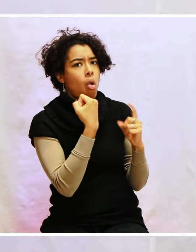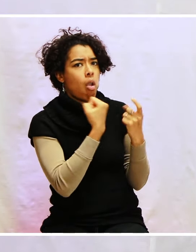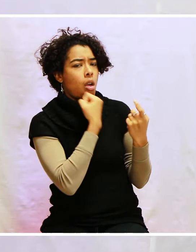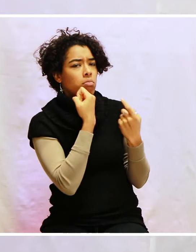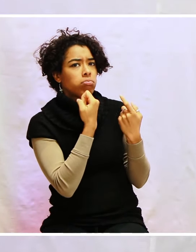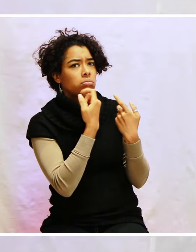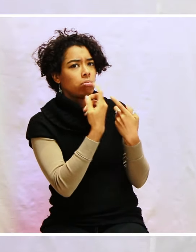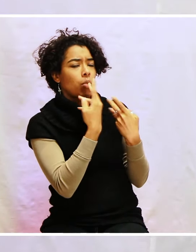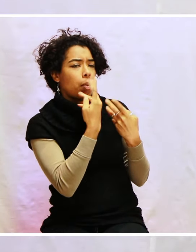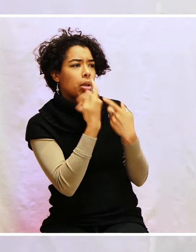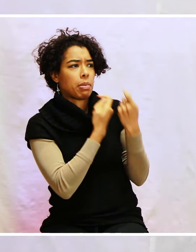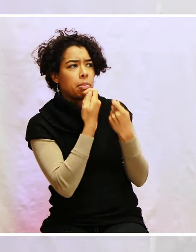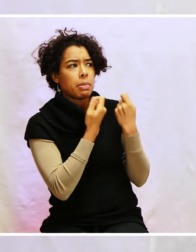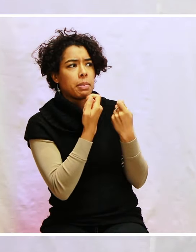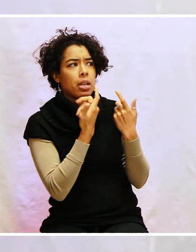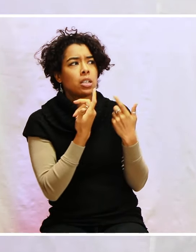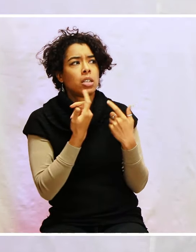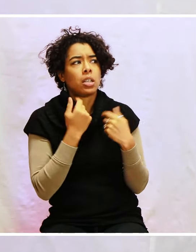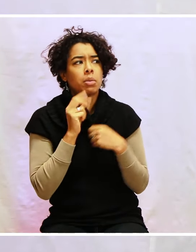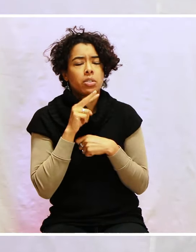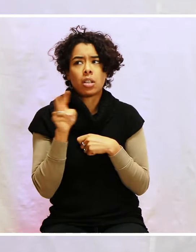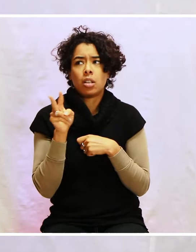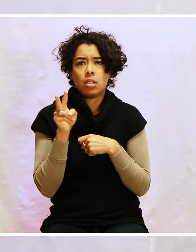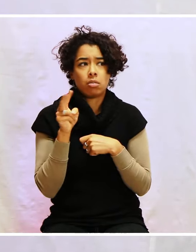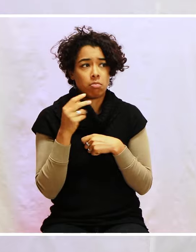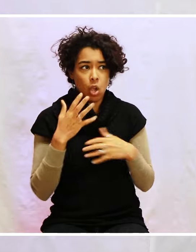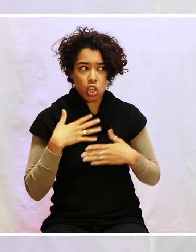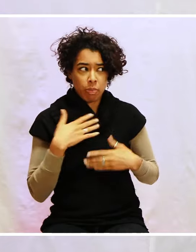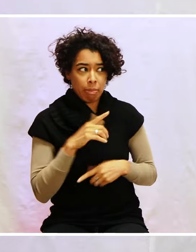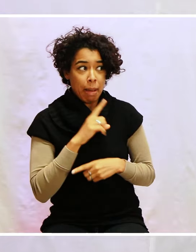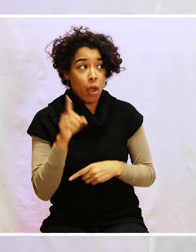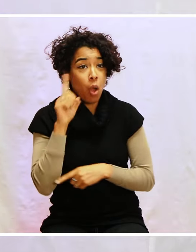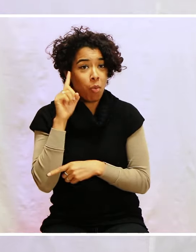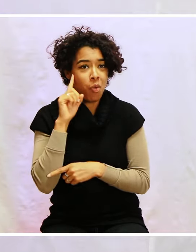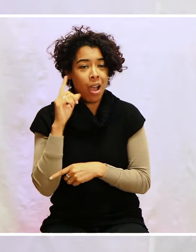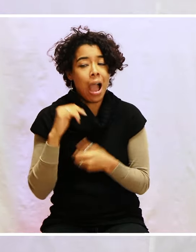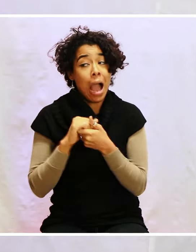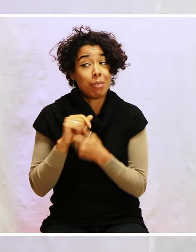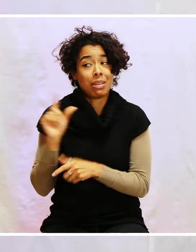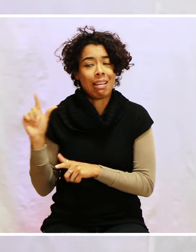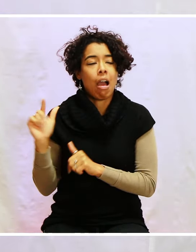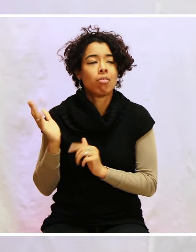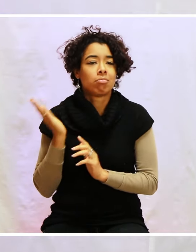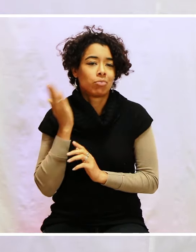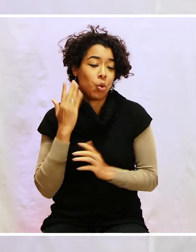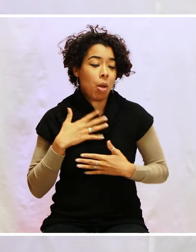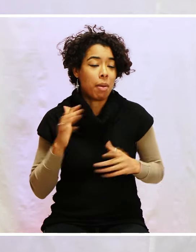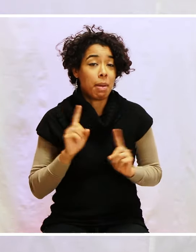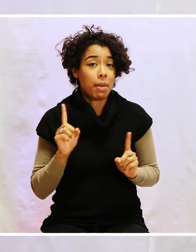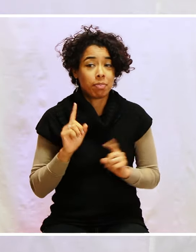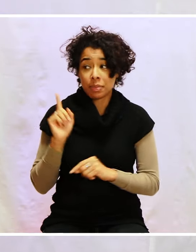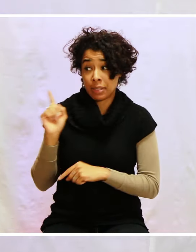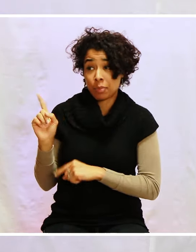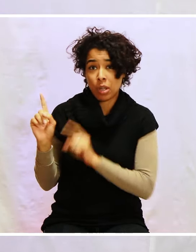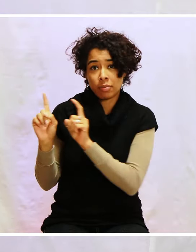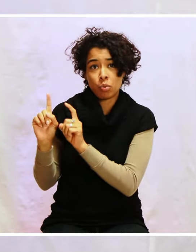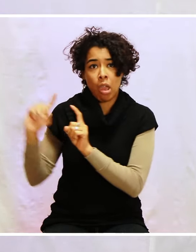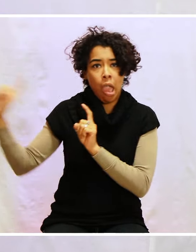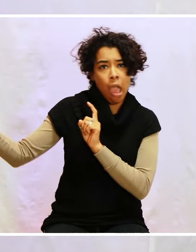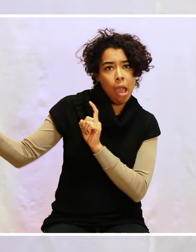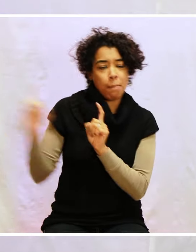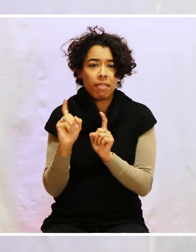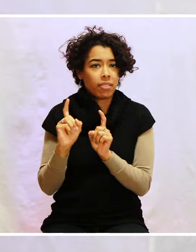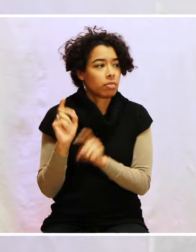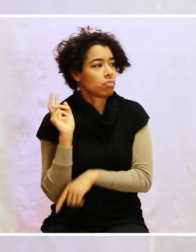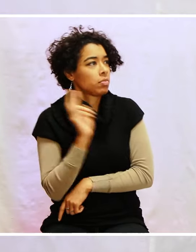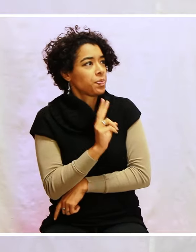Et puis, je le regarde, et puis, dans mon cœur, je me mais je n pas peur, parce qu'en fait, j mon copain qui est là. Et puis, mon copain, effectivement, a rappliqué. Et